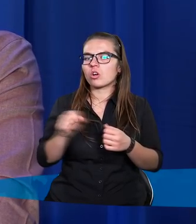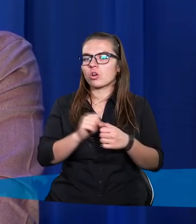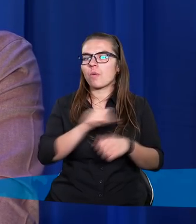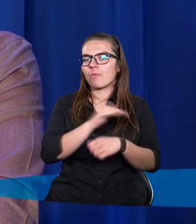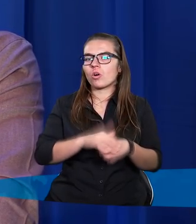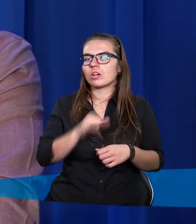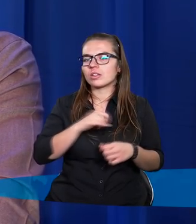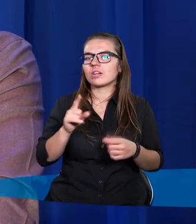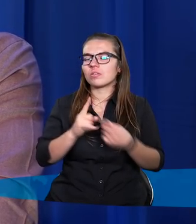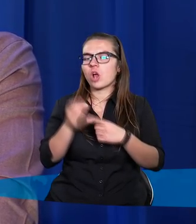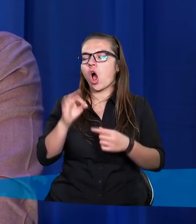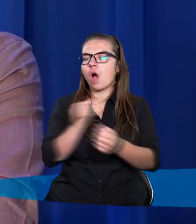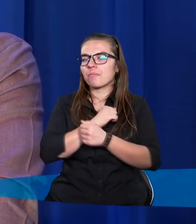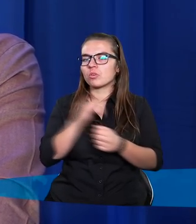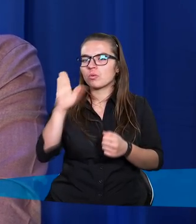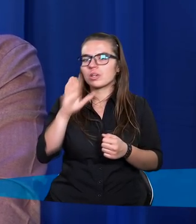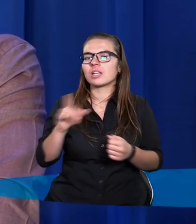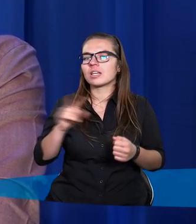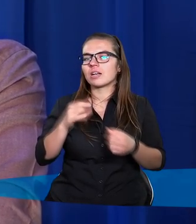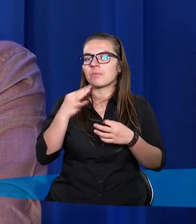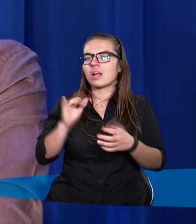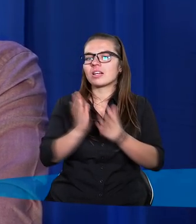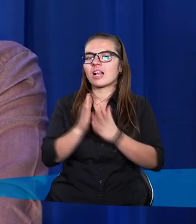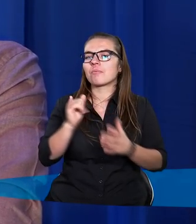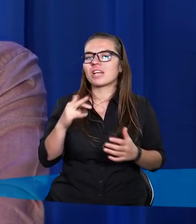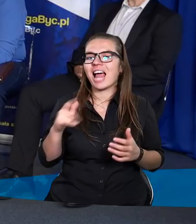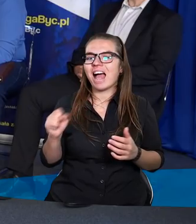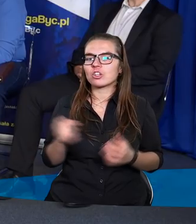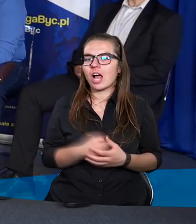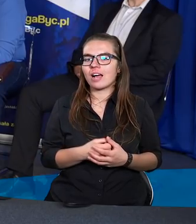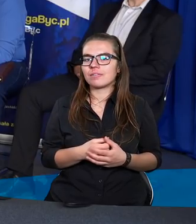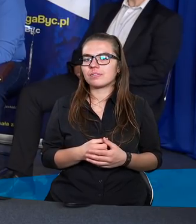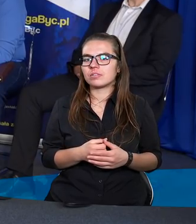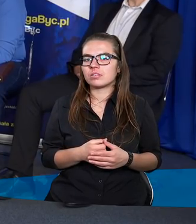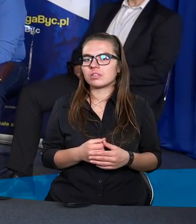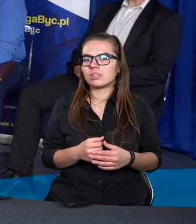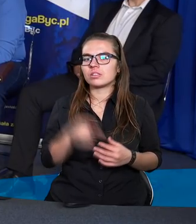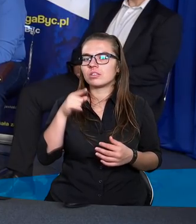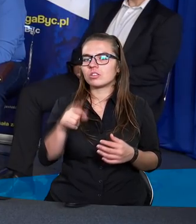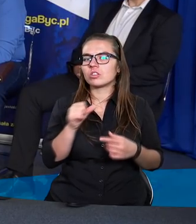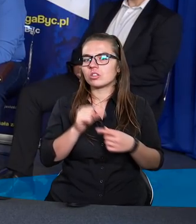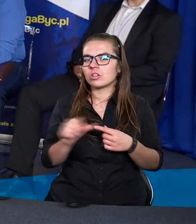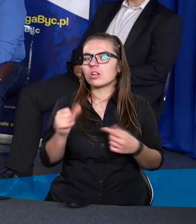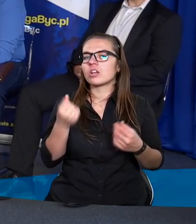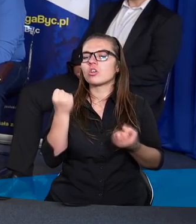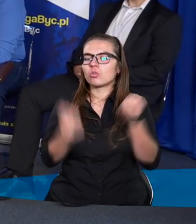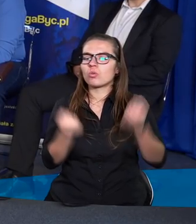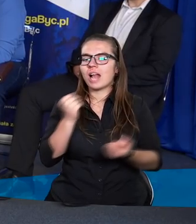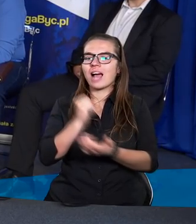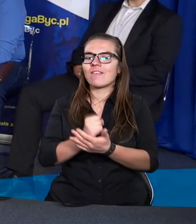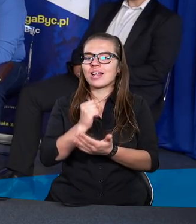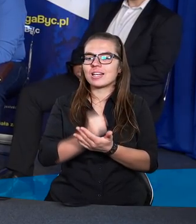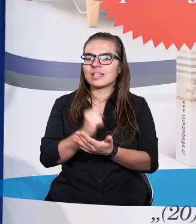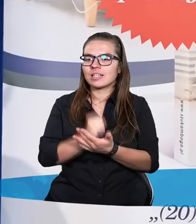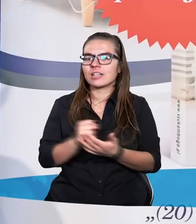pogodzenia z zapewnieniami o miłości Boga z psalmów czy z Księgi Izajasza? O, to jest trudna kwestia.